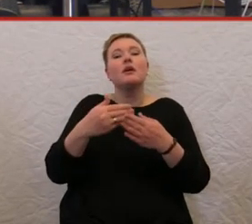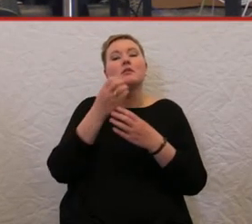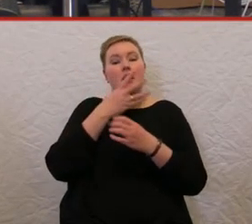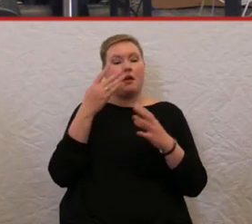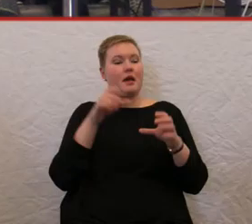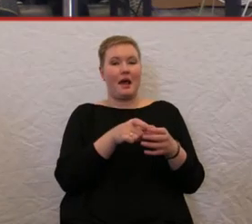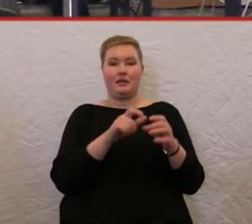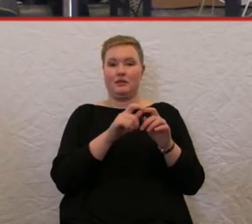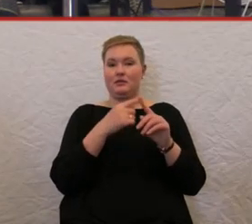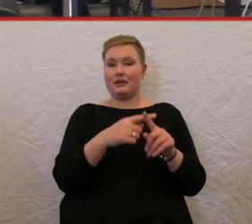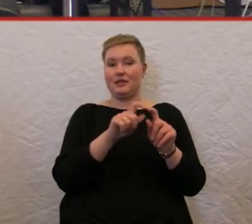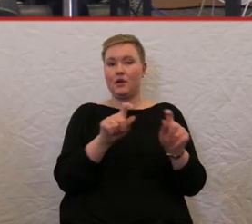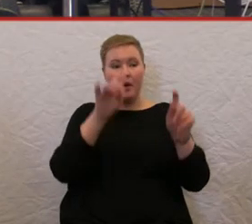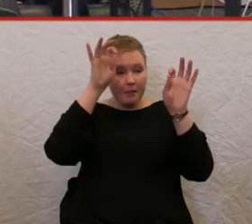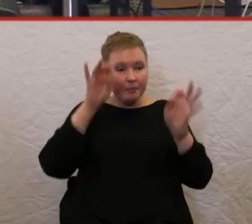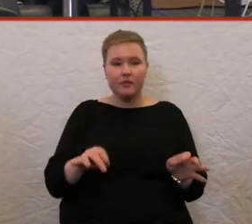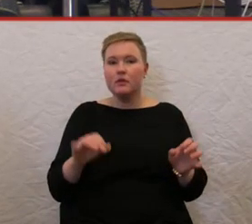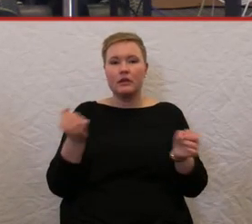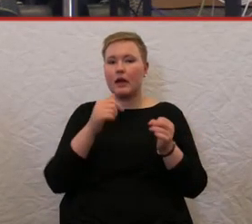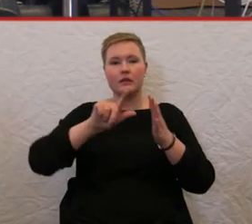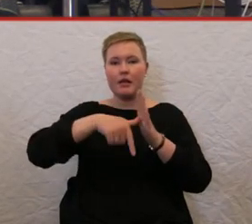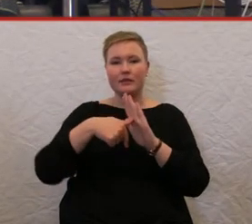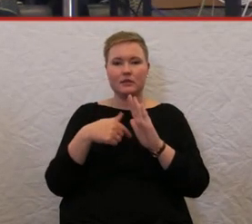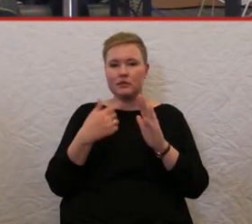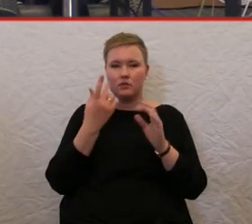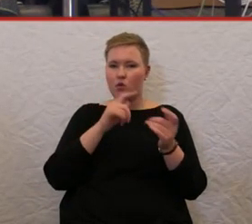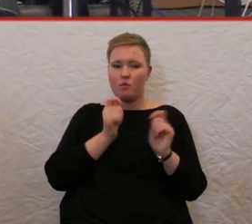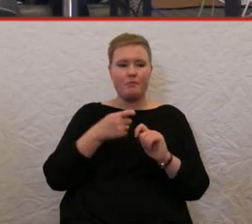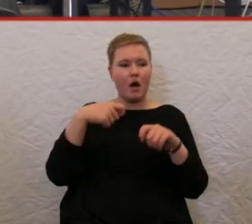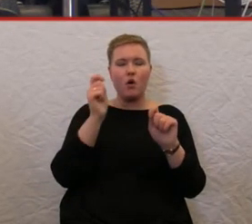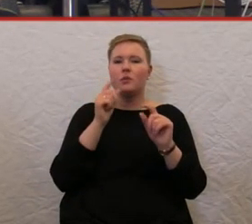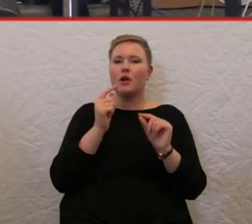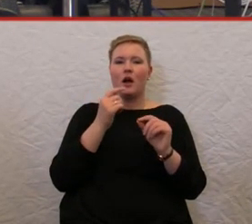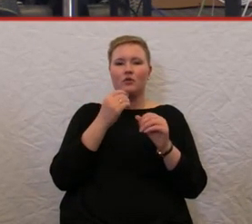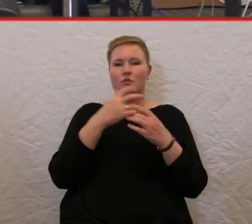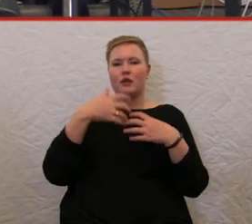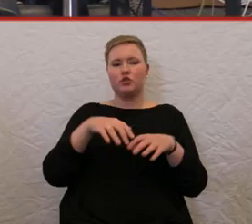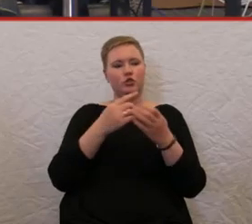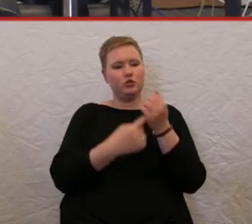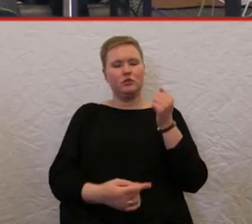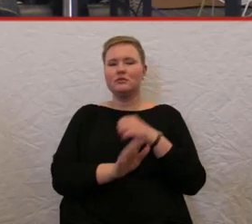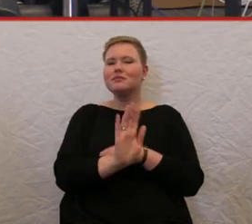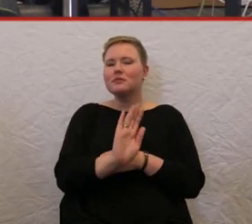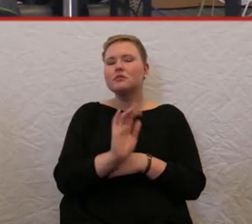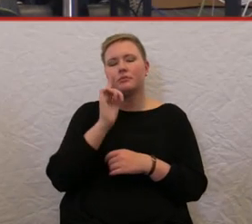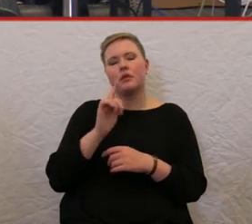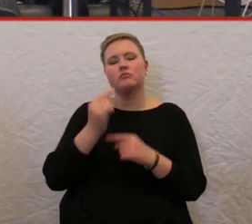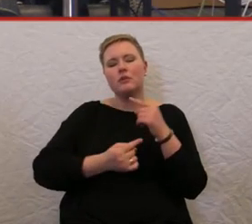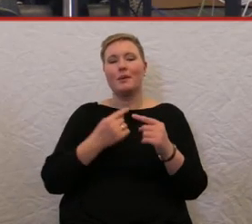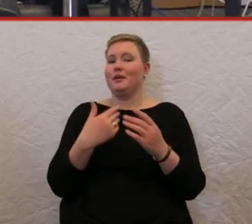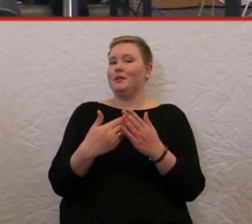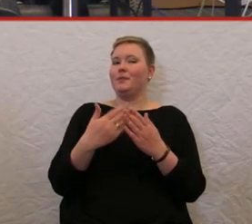morgen natürlich dort aus dem Wettbewerb genommen würden. Diese Gestaltungsmöglichkeit muss genutzt werden und da ist eine Initiative aus dem